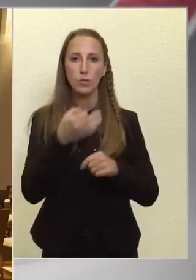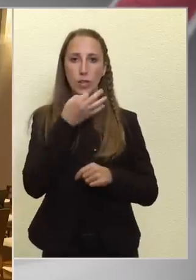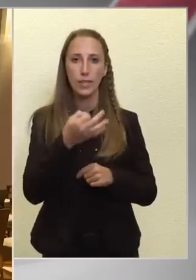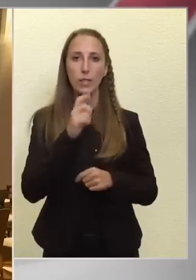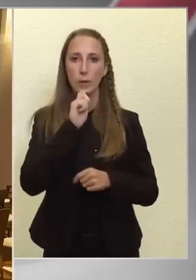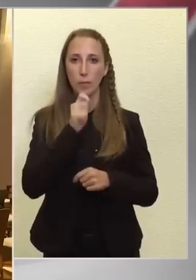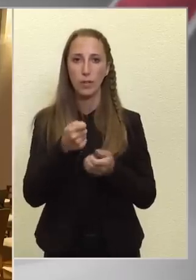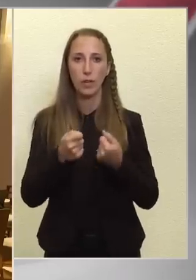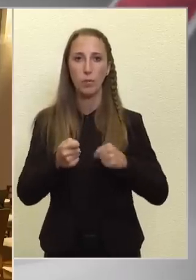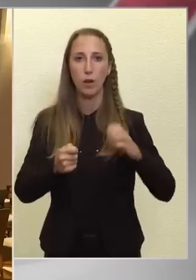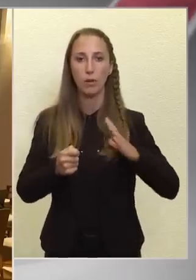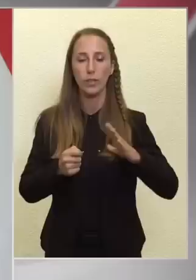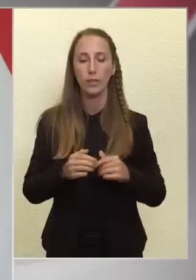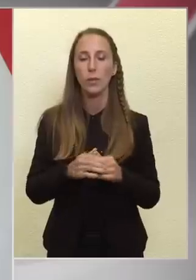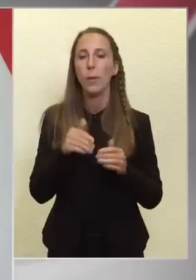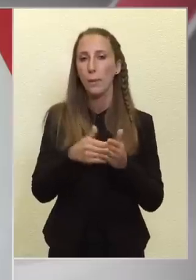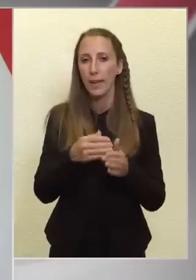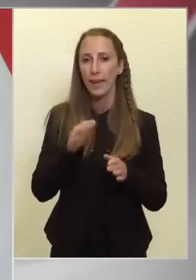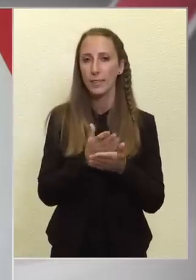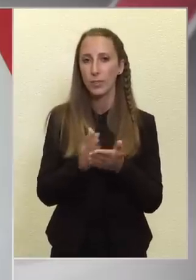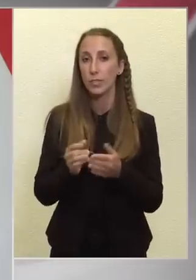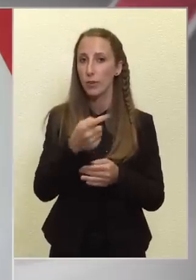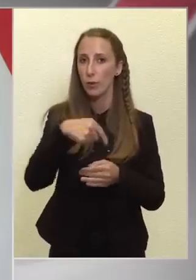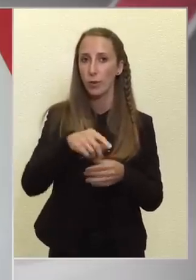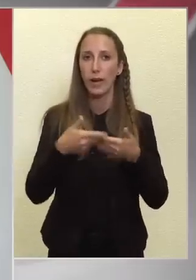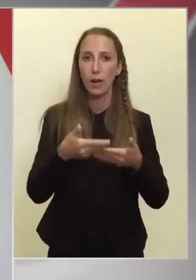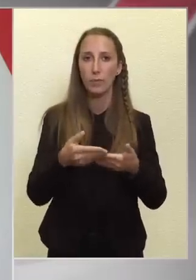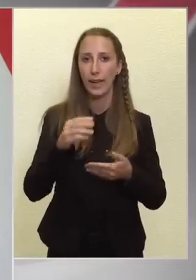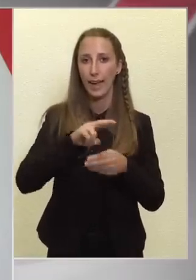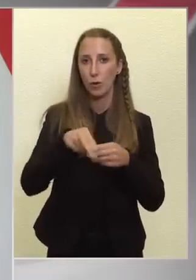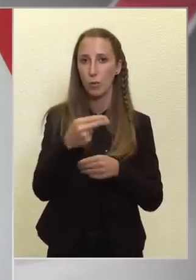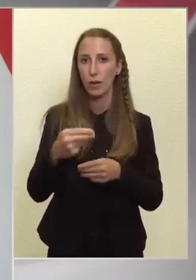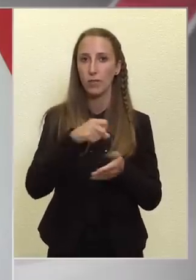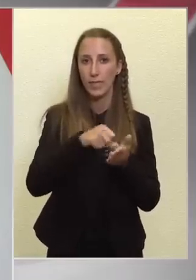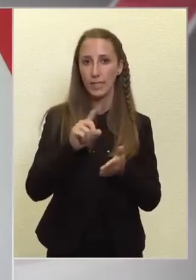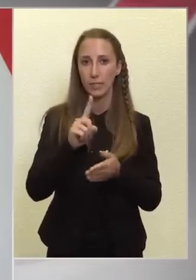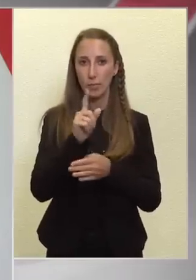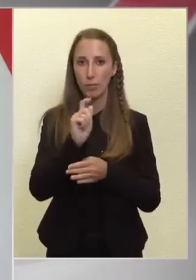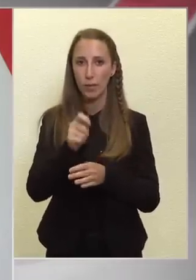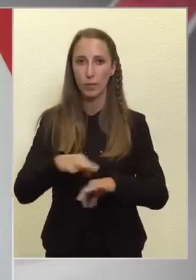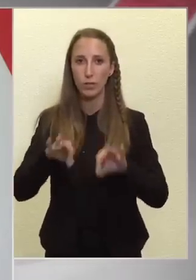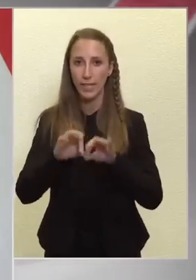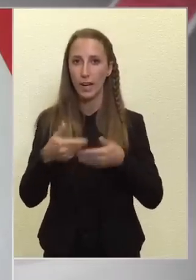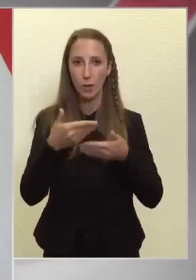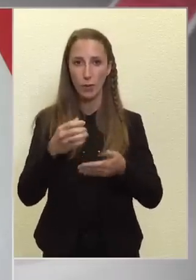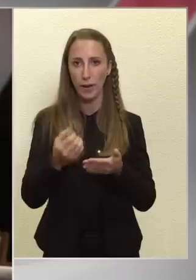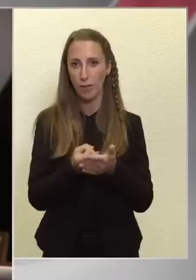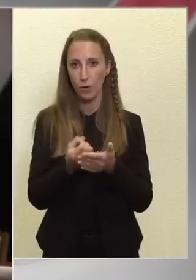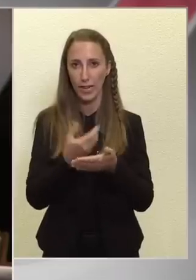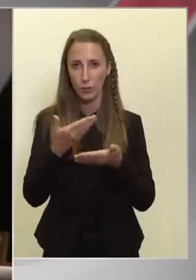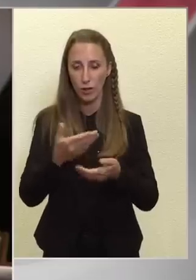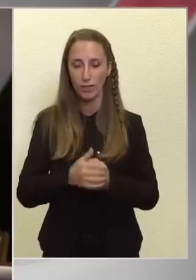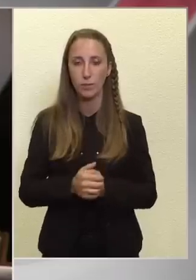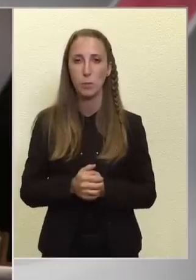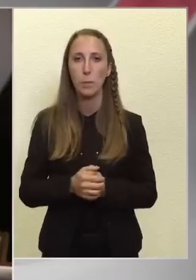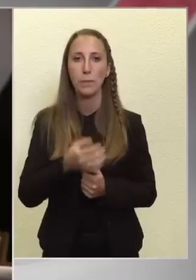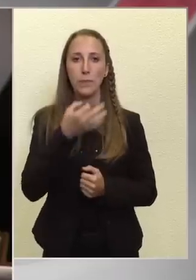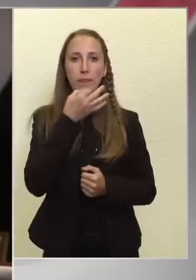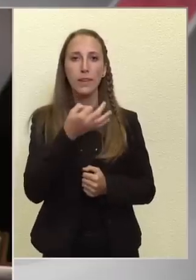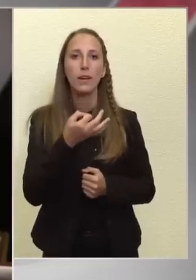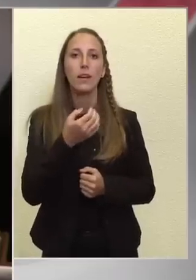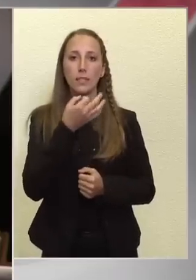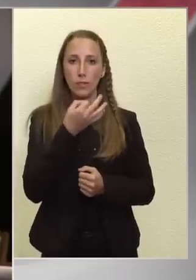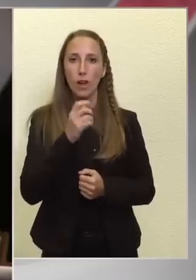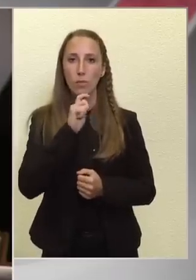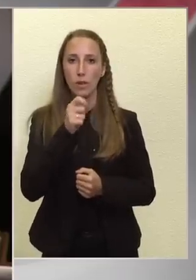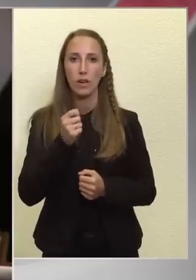magyar baloldalnál. Még leegyszerű, hogy ők megkapják Euróban a fizetést, de Magyarország ne kapja meg ezeket a forrásokat. Szóval a magyar